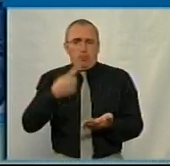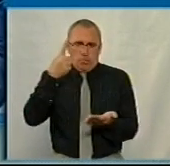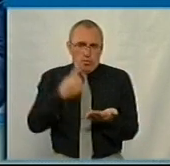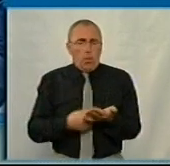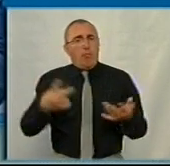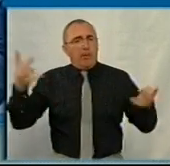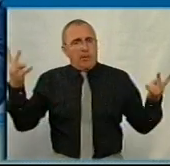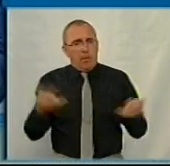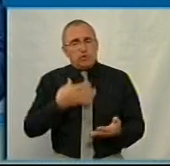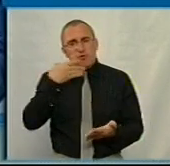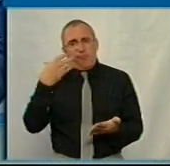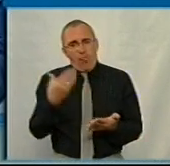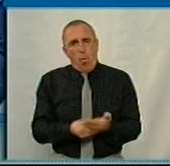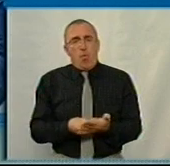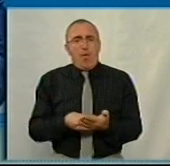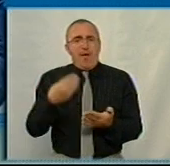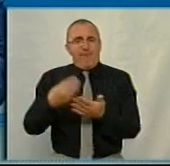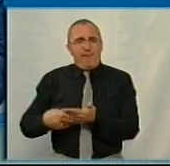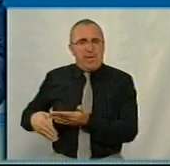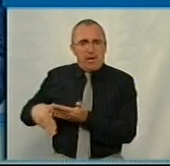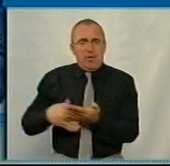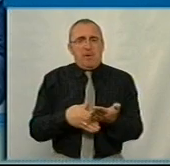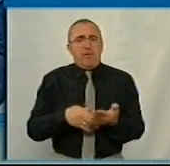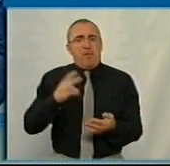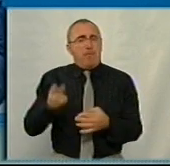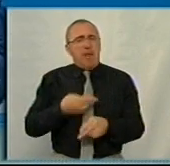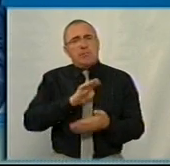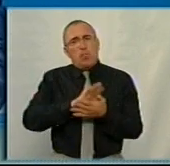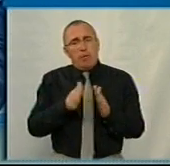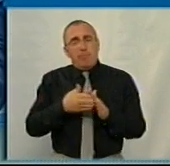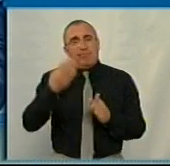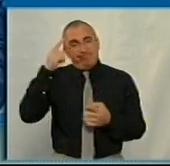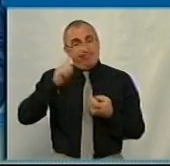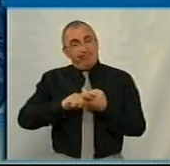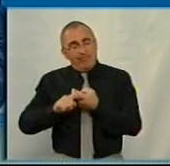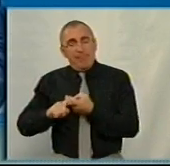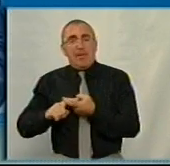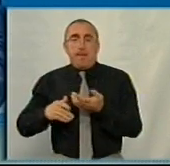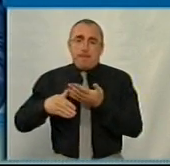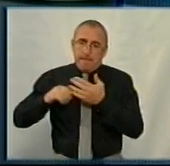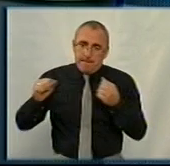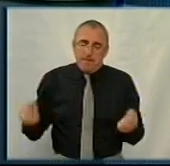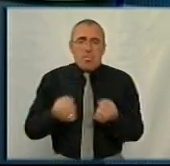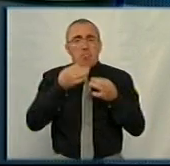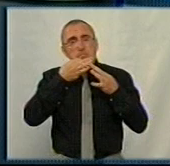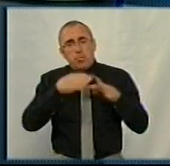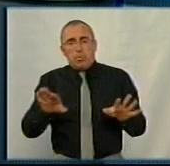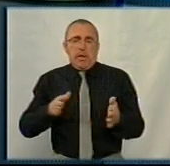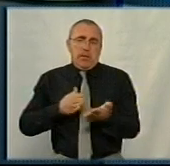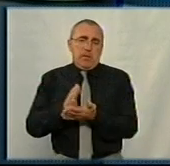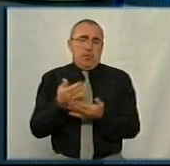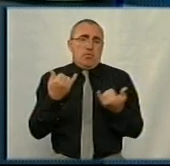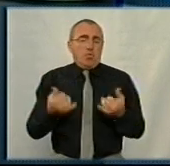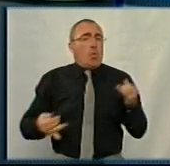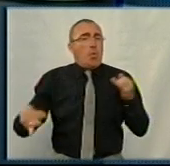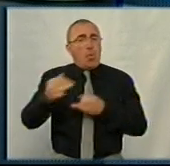необхідність свого фінансування, безумовно, раціонально є необхідність підтримати будь-який напрямок. Ми